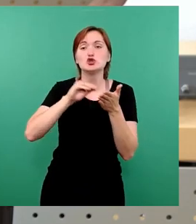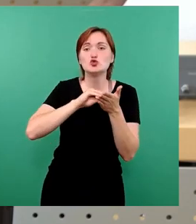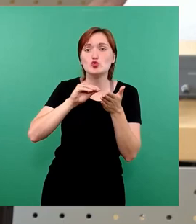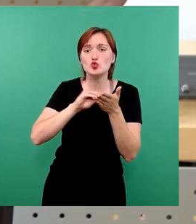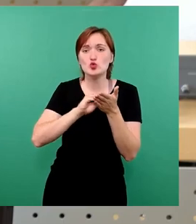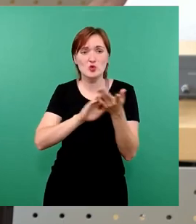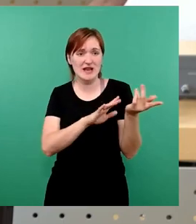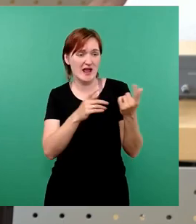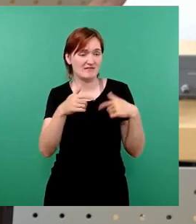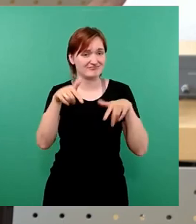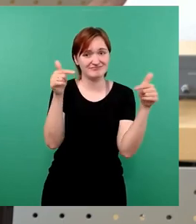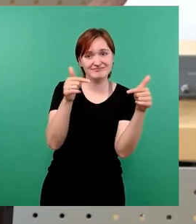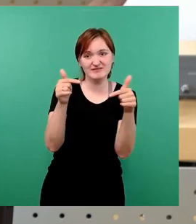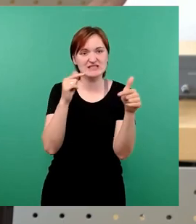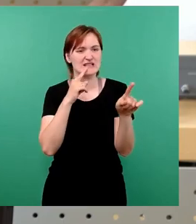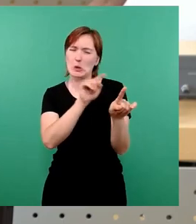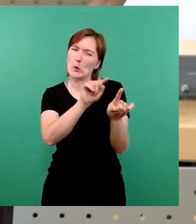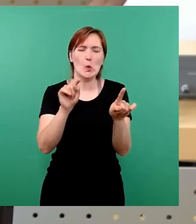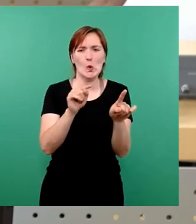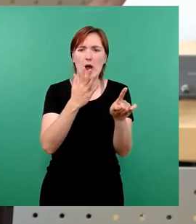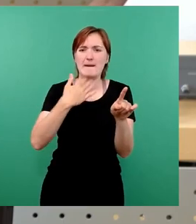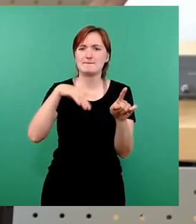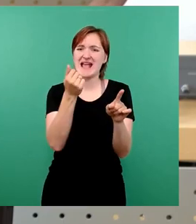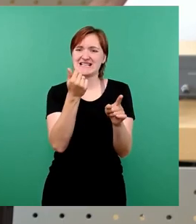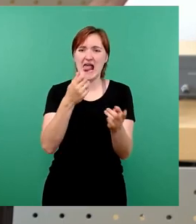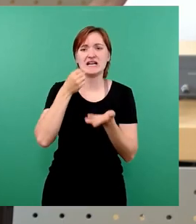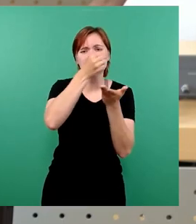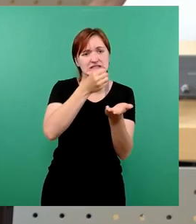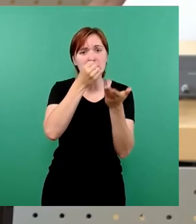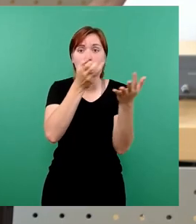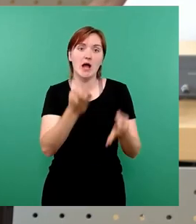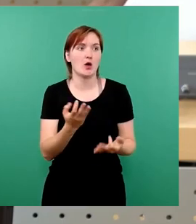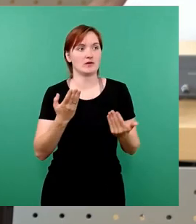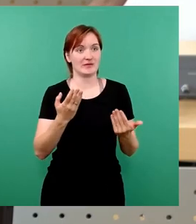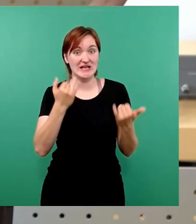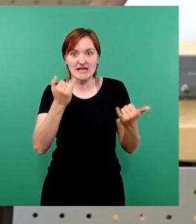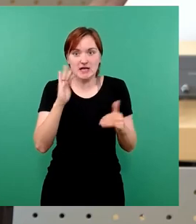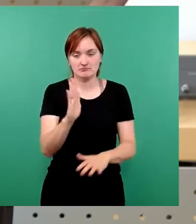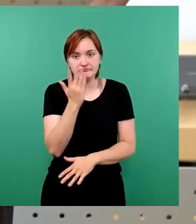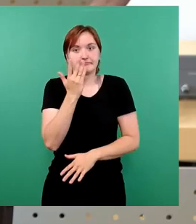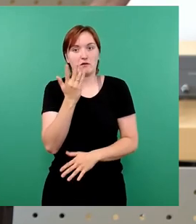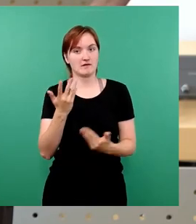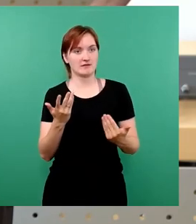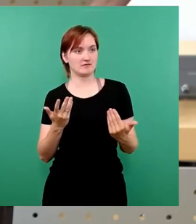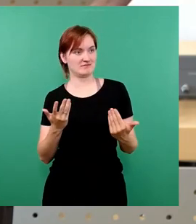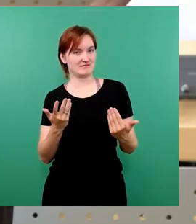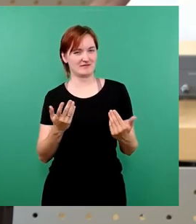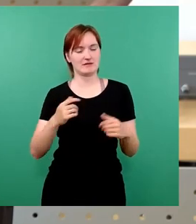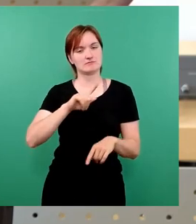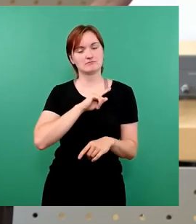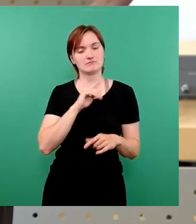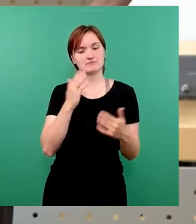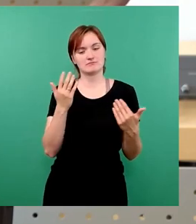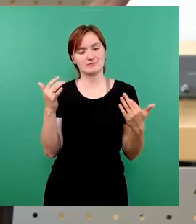gemerkt hat, dass sie da deutliche Mehrkosten braucht. Und wir werden sozusagen als Grüne mit dem